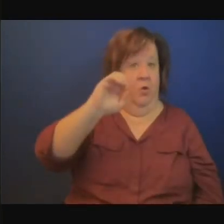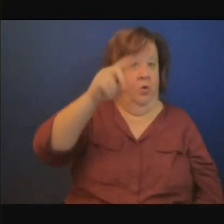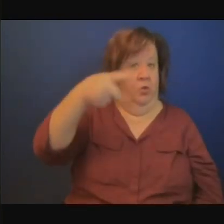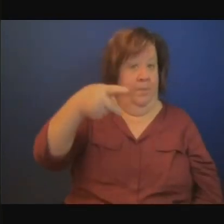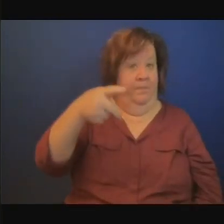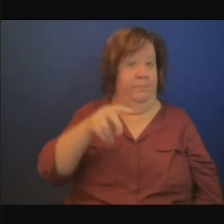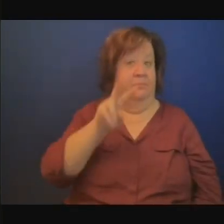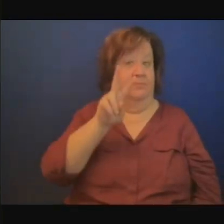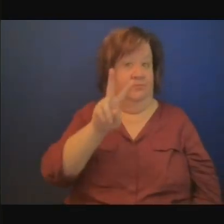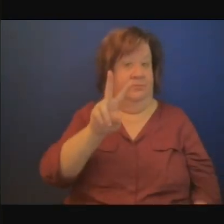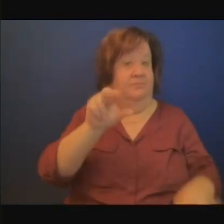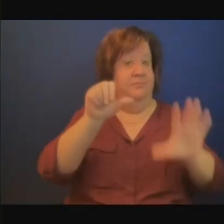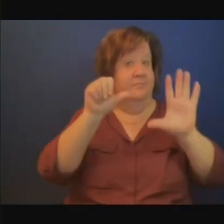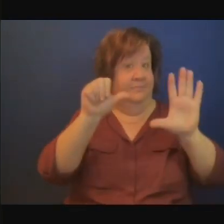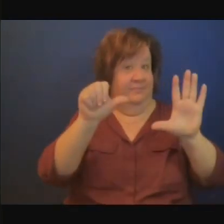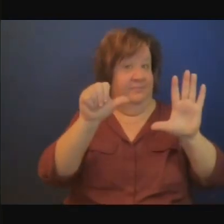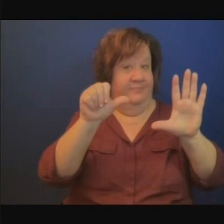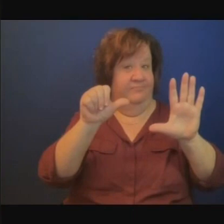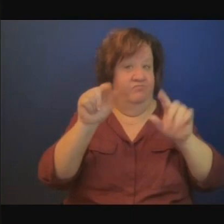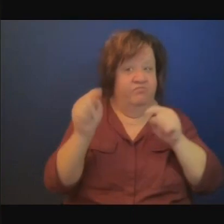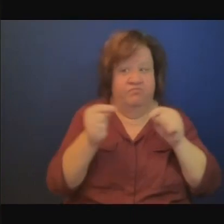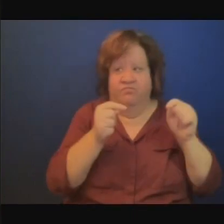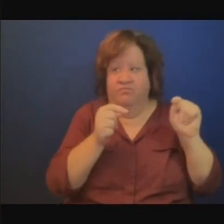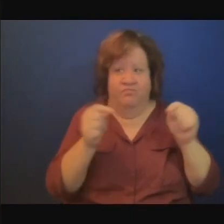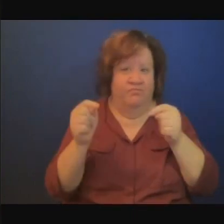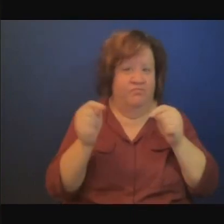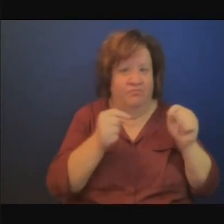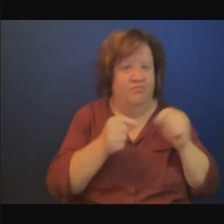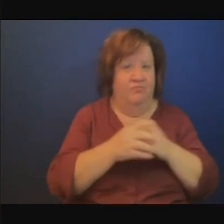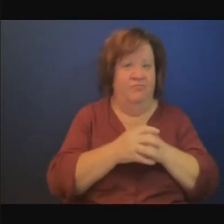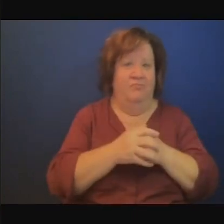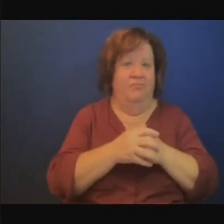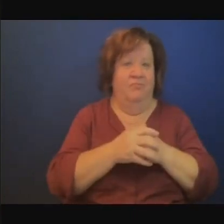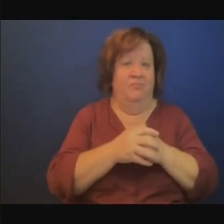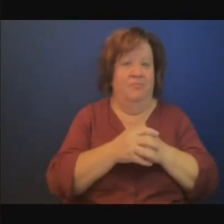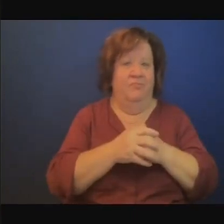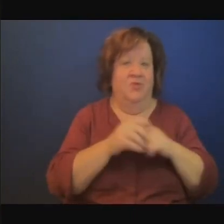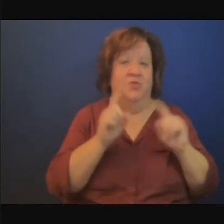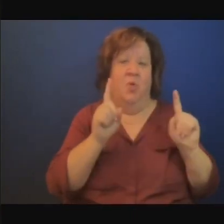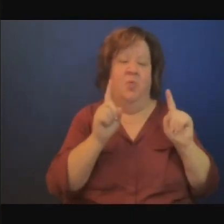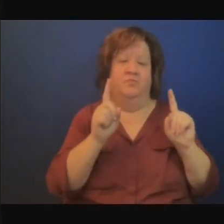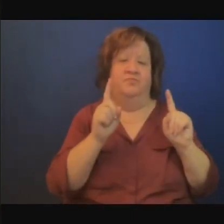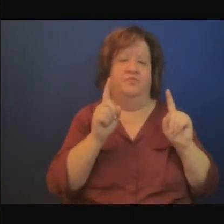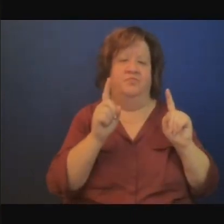mais la question c'est de savoir qu'est-ce qui va se passer après alors si les fonds sont disponibles